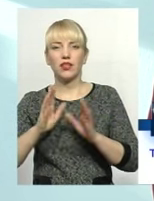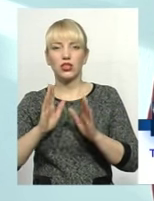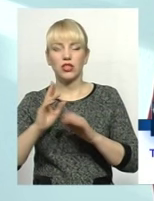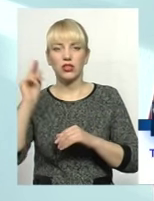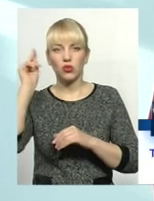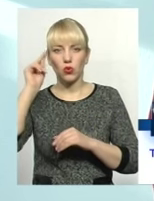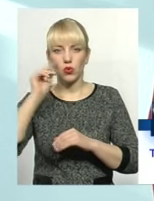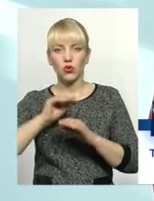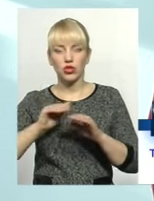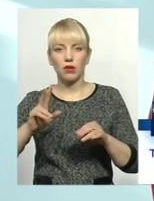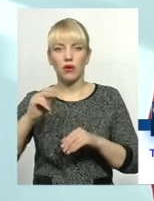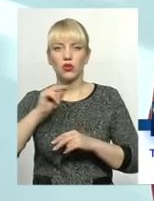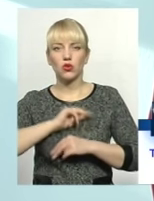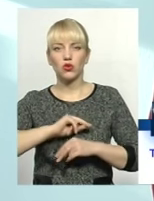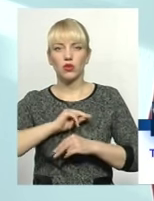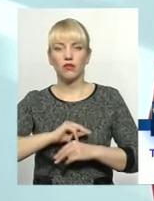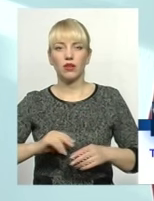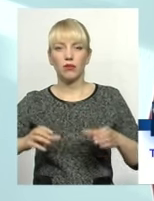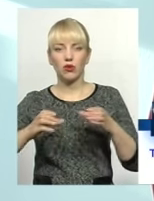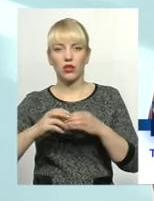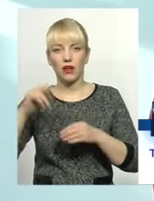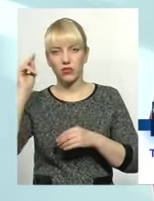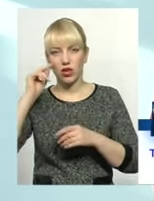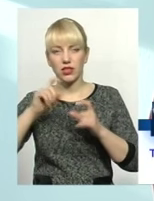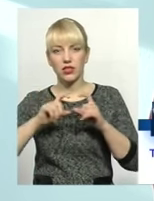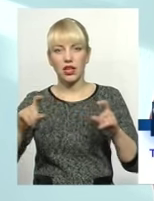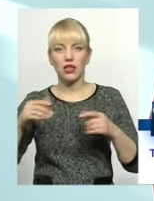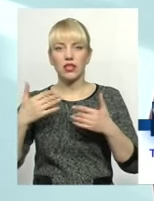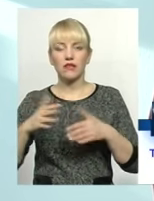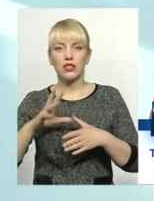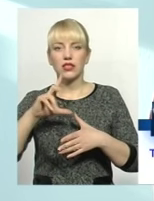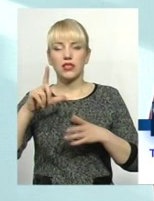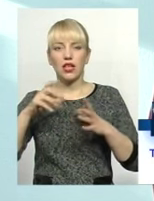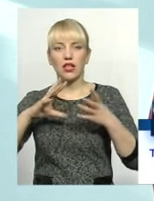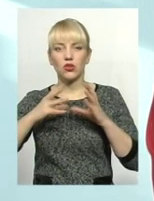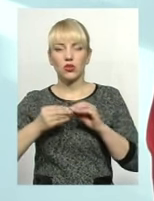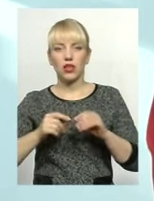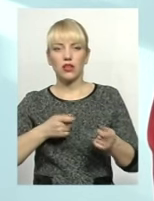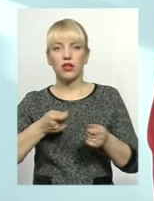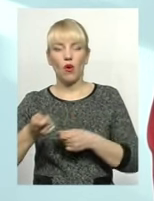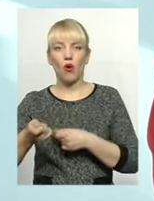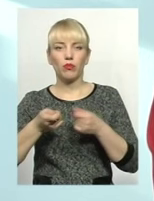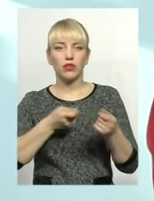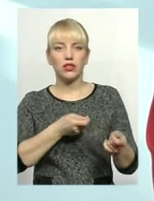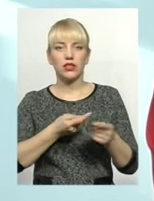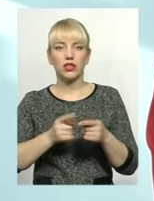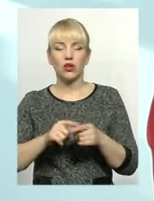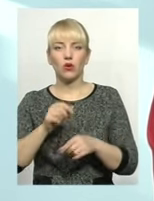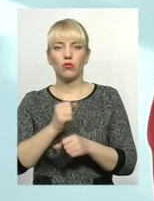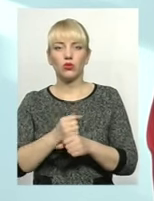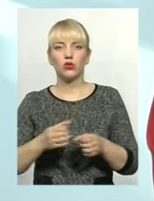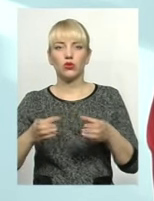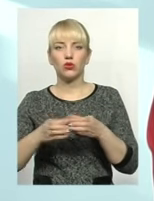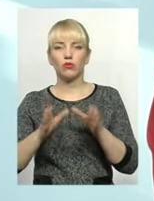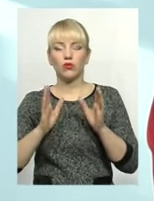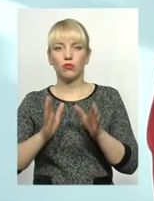а й з трудовими колективами навчальних закладів. І вже за результатами об'їздів цієї робочої групи будуть